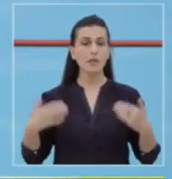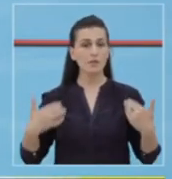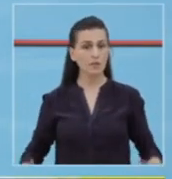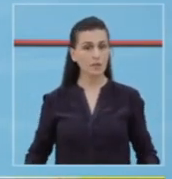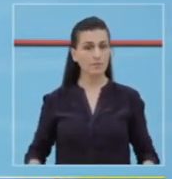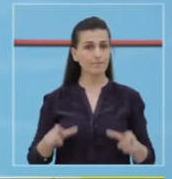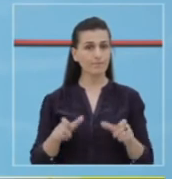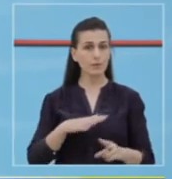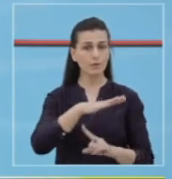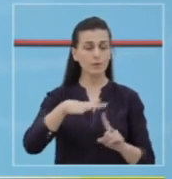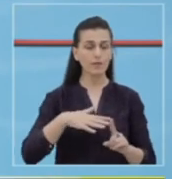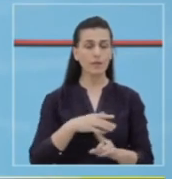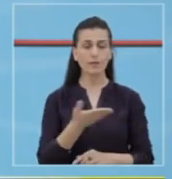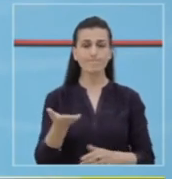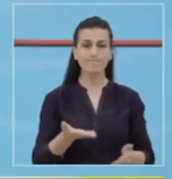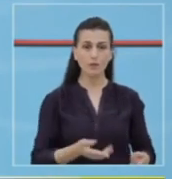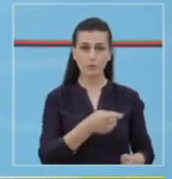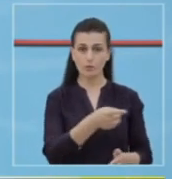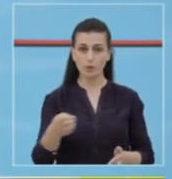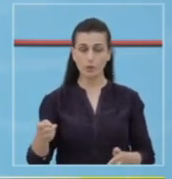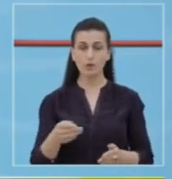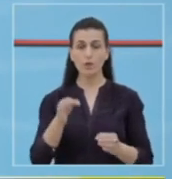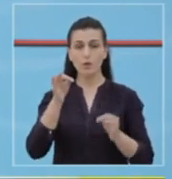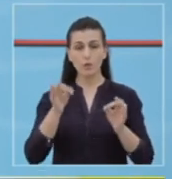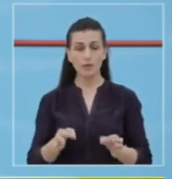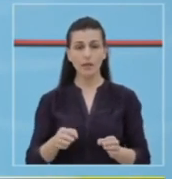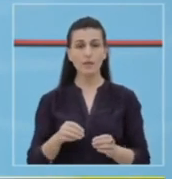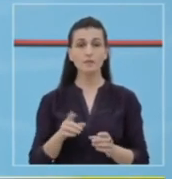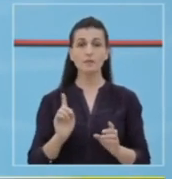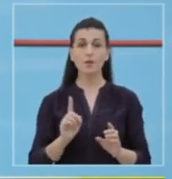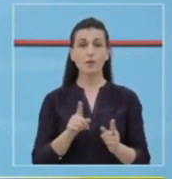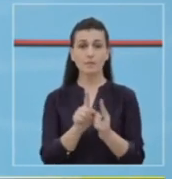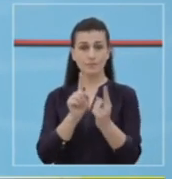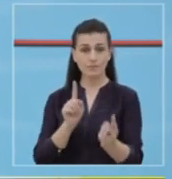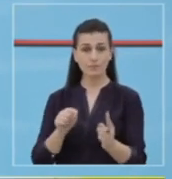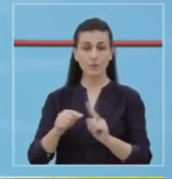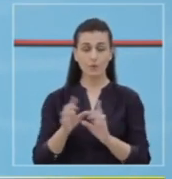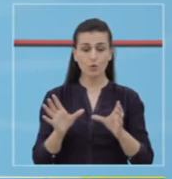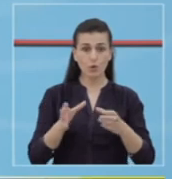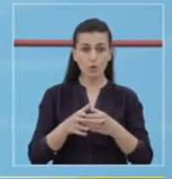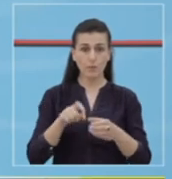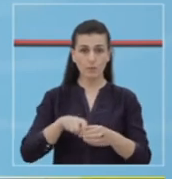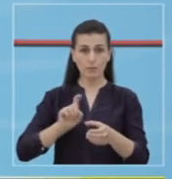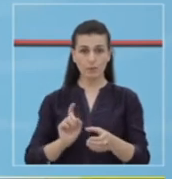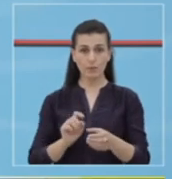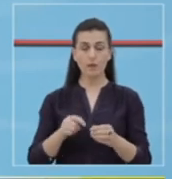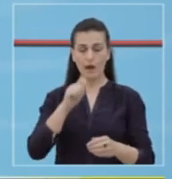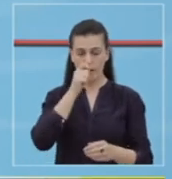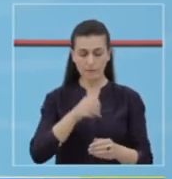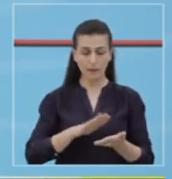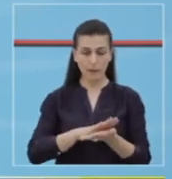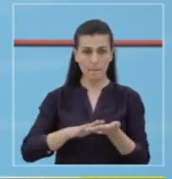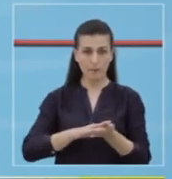qytetarë të tregojnë të kujdeshëm në respektimin e distansimit fizik, shmangen e grumbullimeve dhe respektimin e gjenës